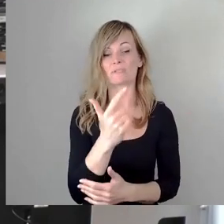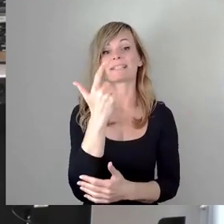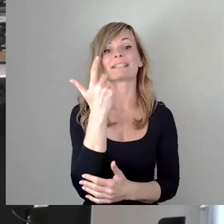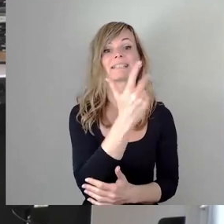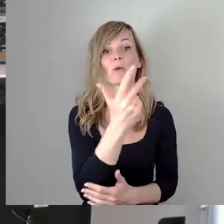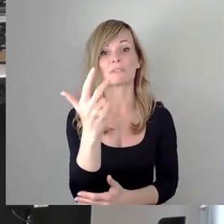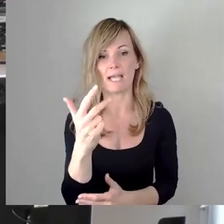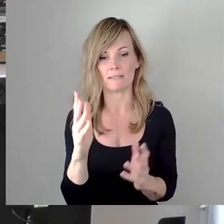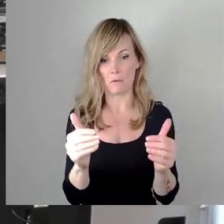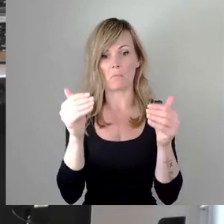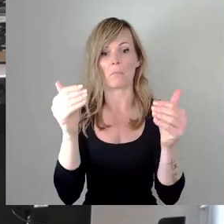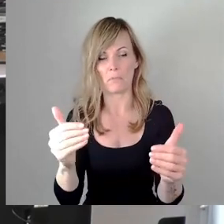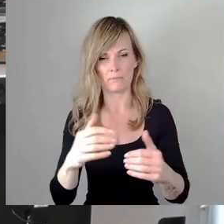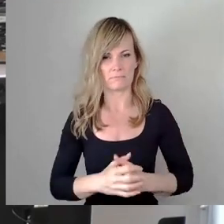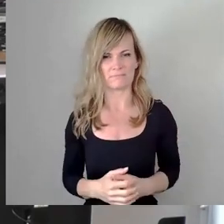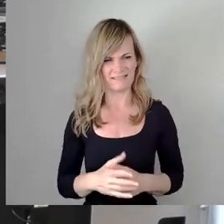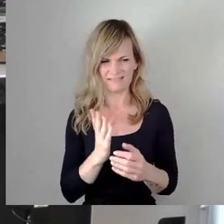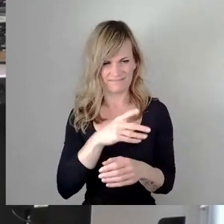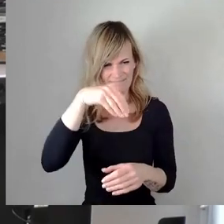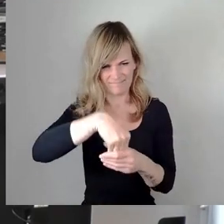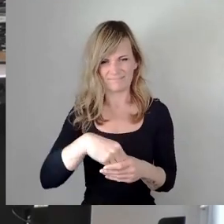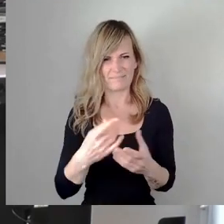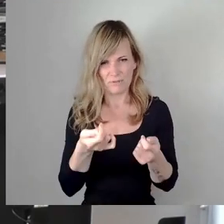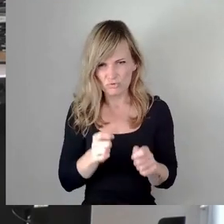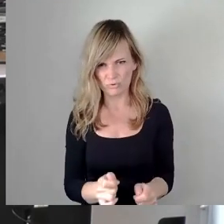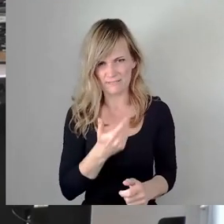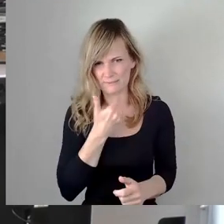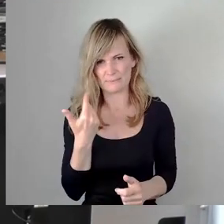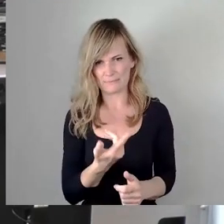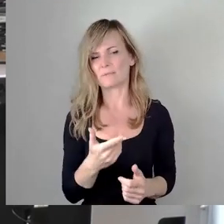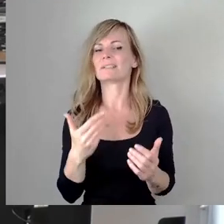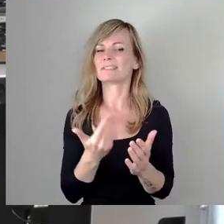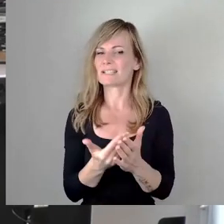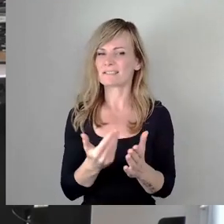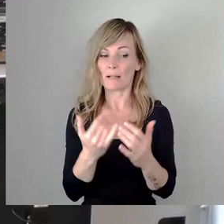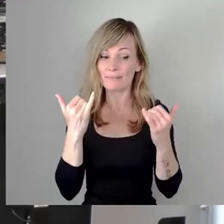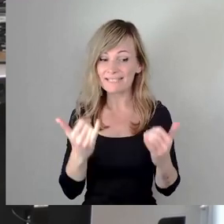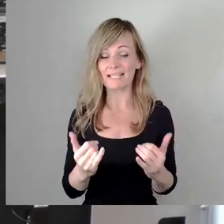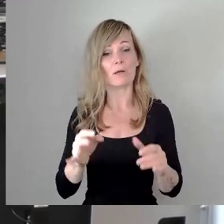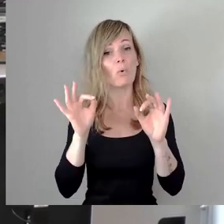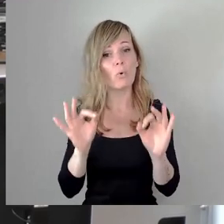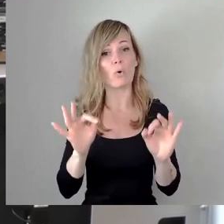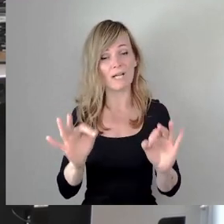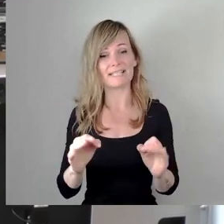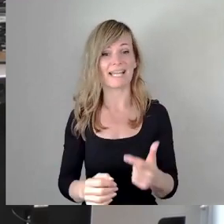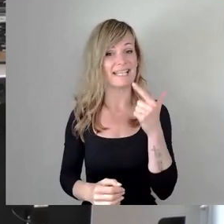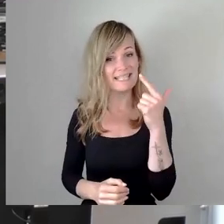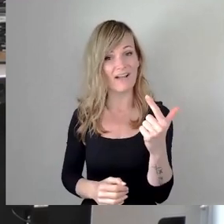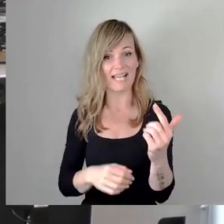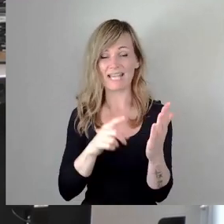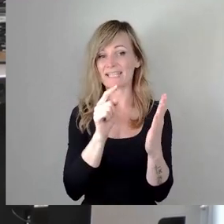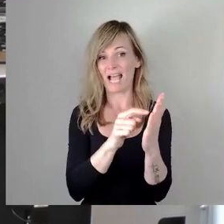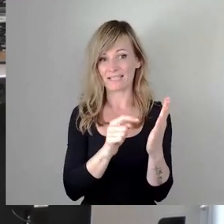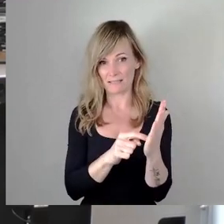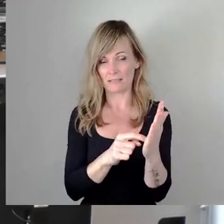alles keine Bestandteile von Beschlüssen. Deswegen jetzt hier ganz konkret zwei Daten, die wir ergänzen